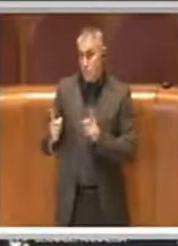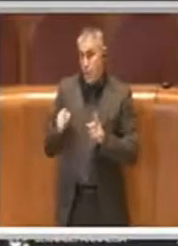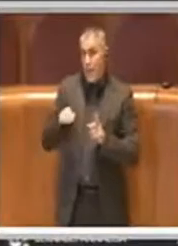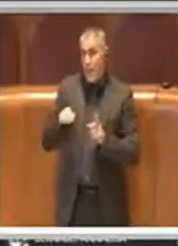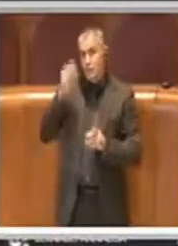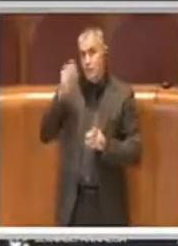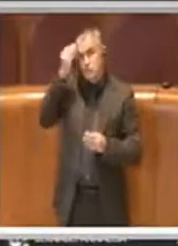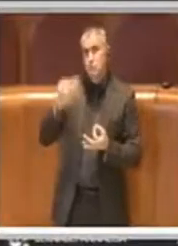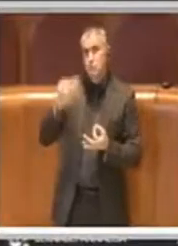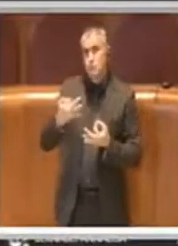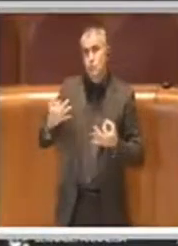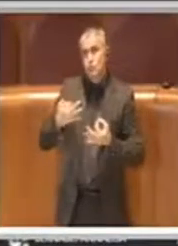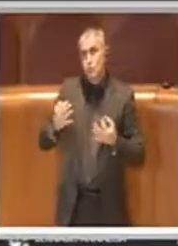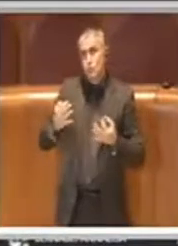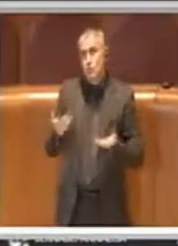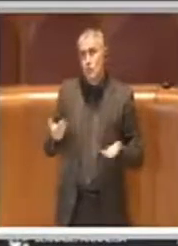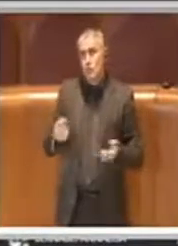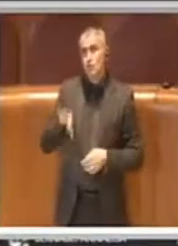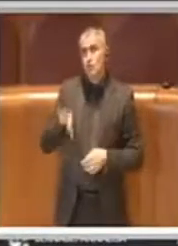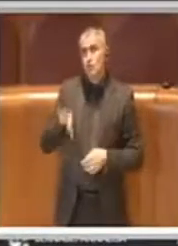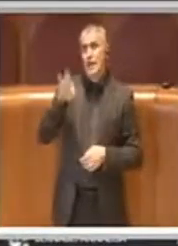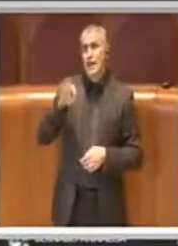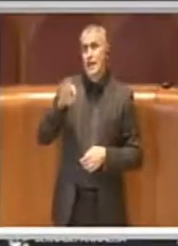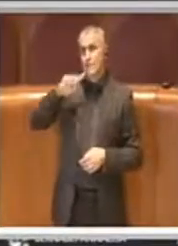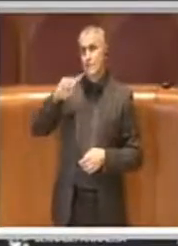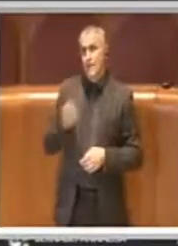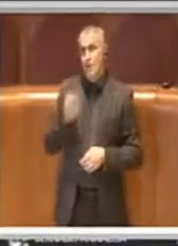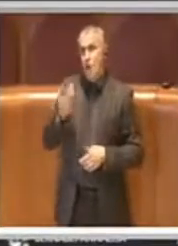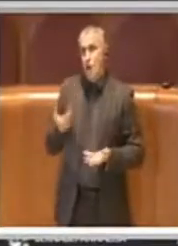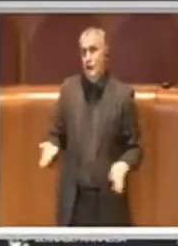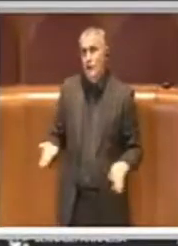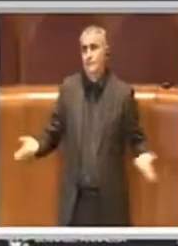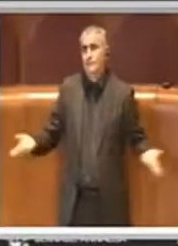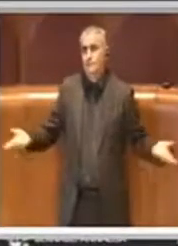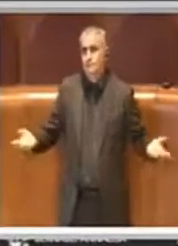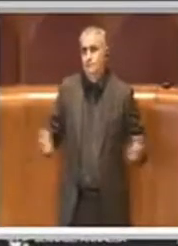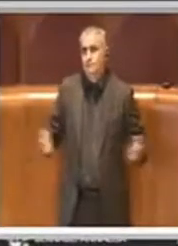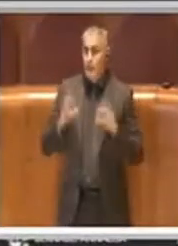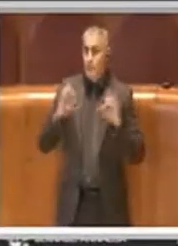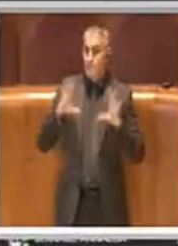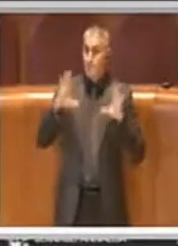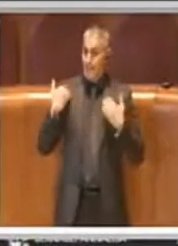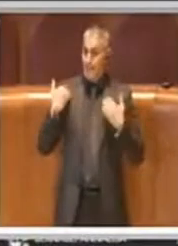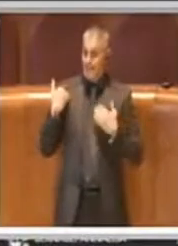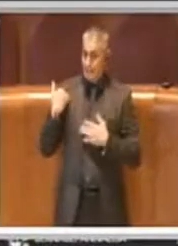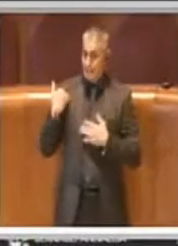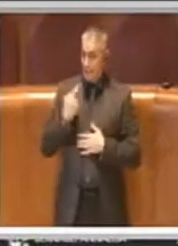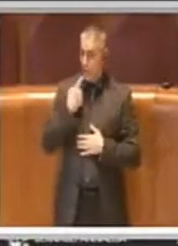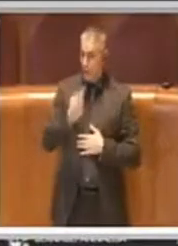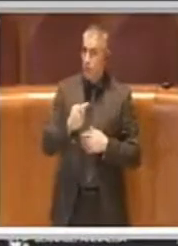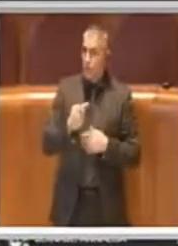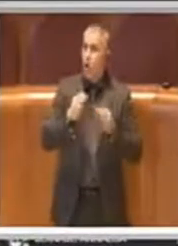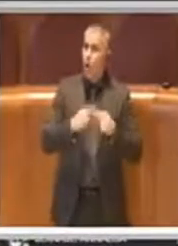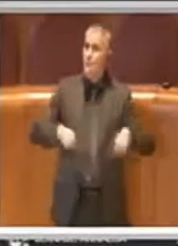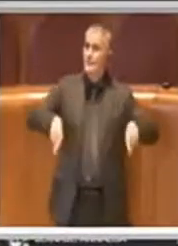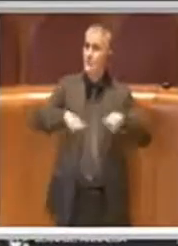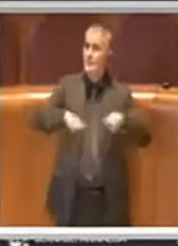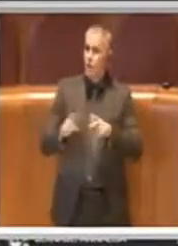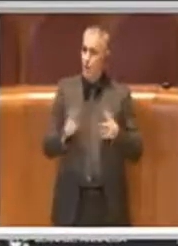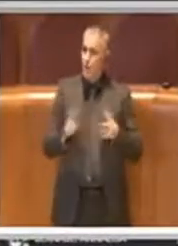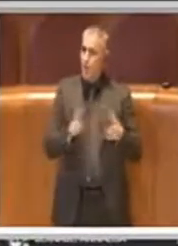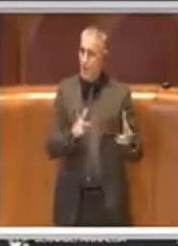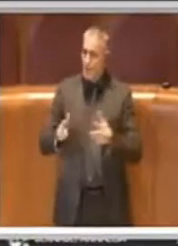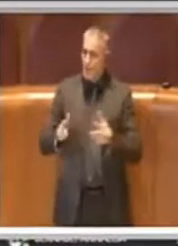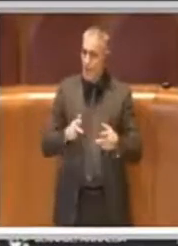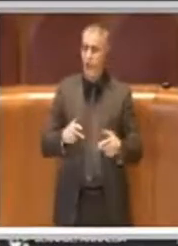e come ho detto stamattina anche in Commissione Mobilità, che si diceva che non